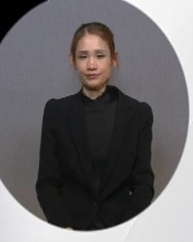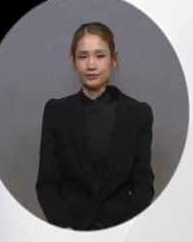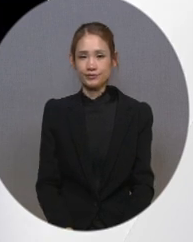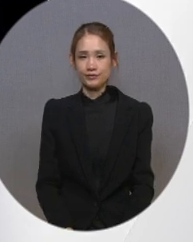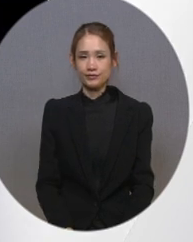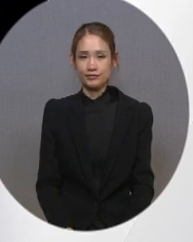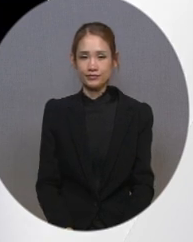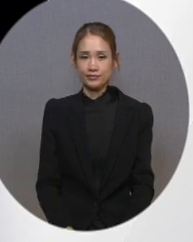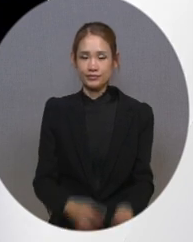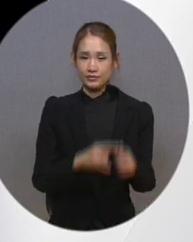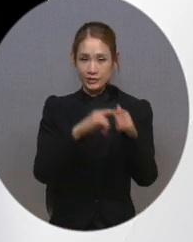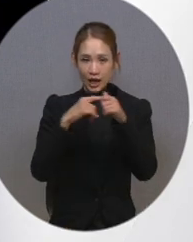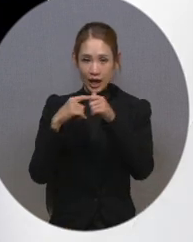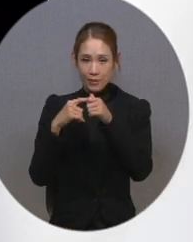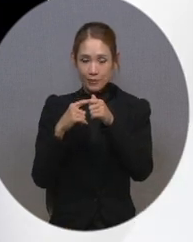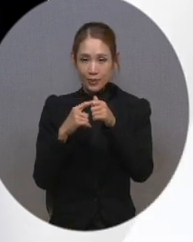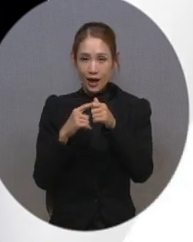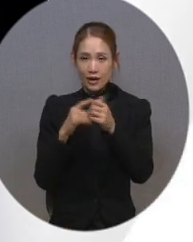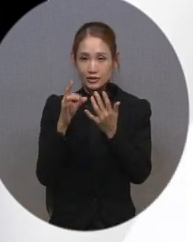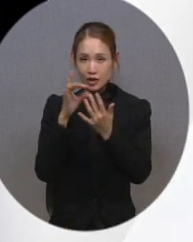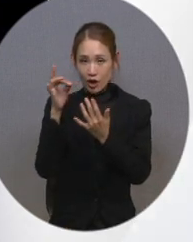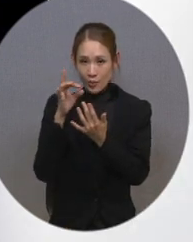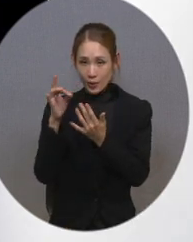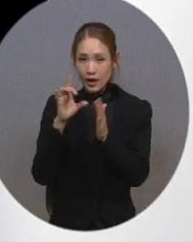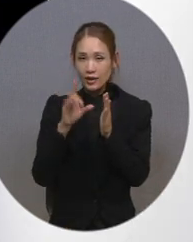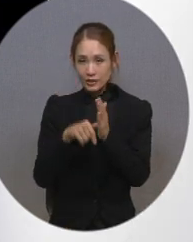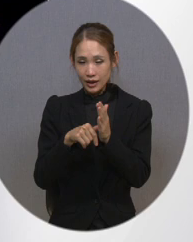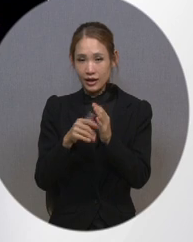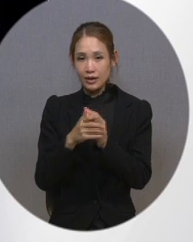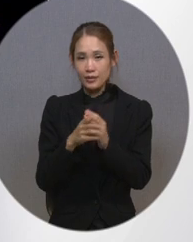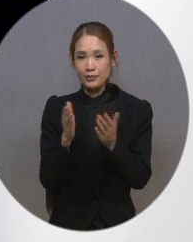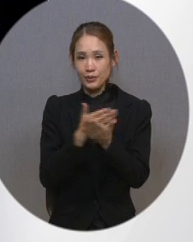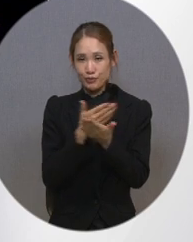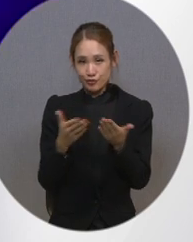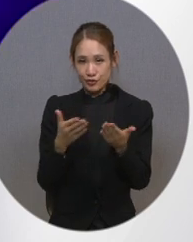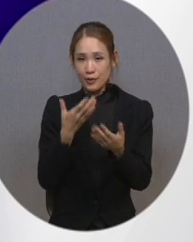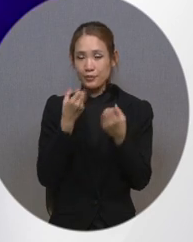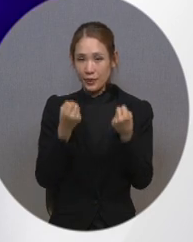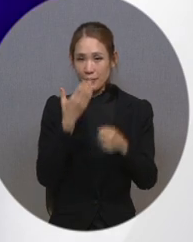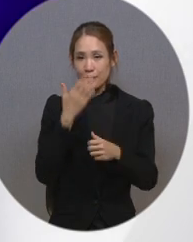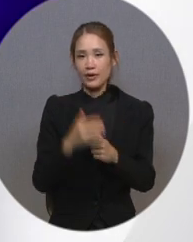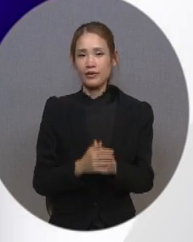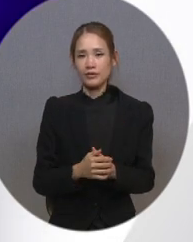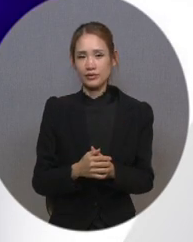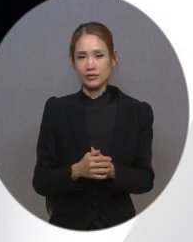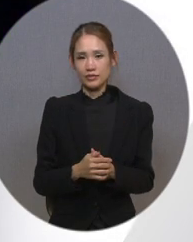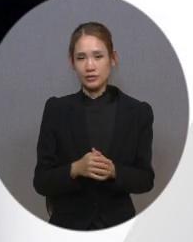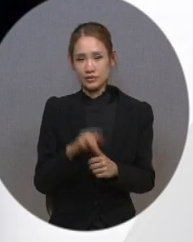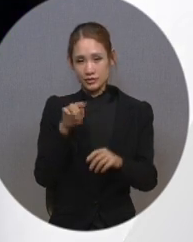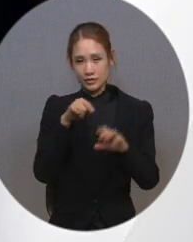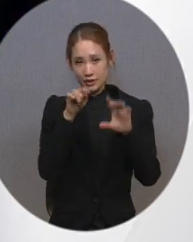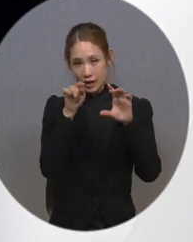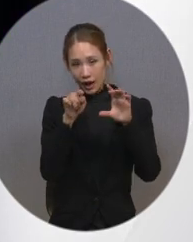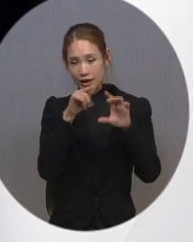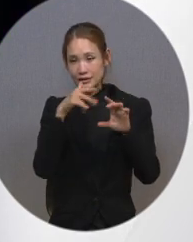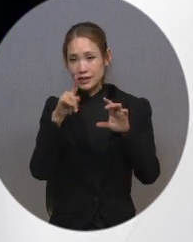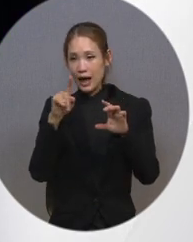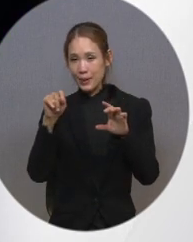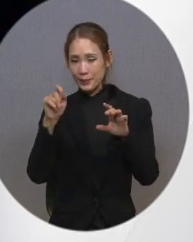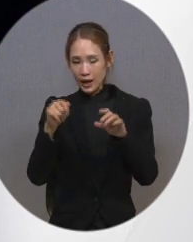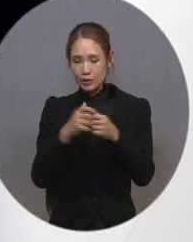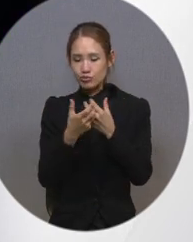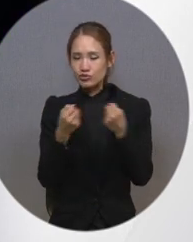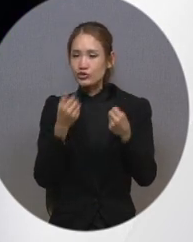자막 설정 중 자막 분리 메뉴에서 설정할 수 있습니다. 또는 리모컨에서 자막 분리 버튼을 눌러